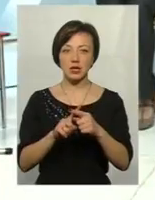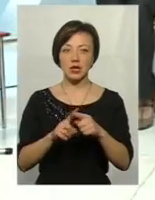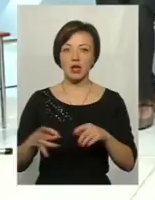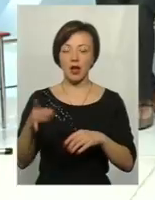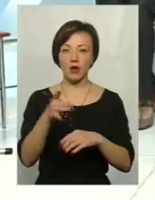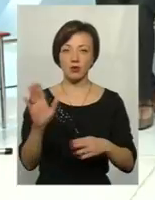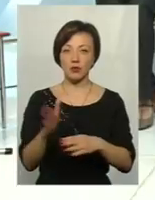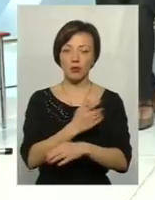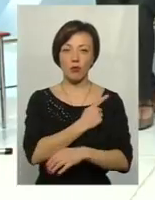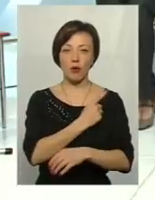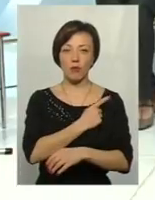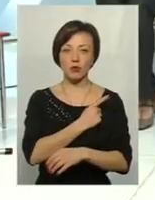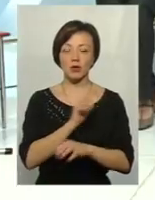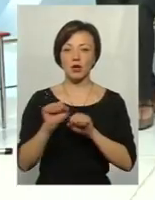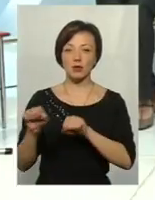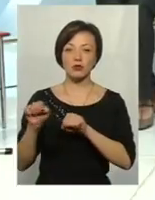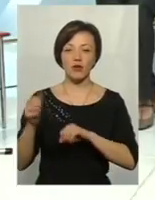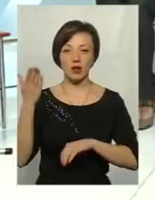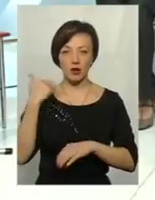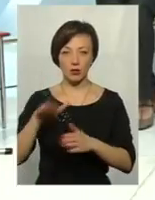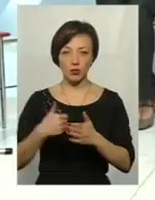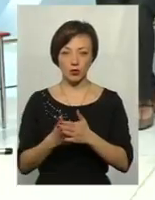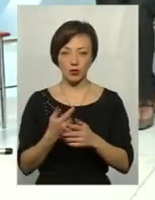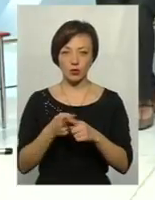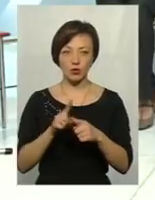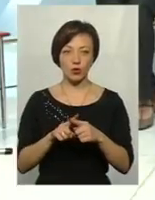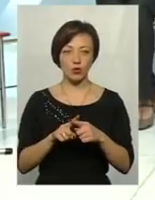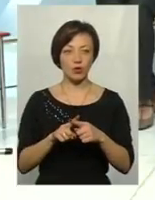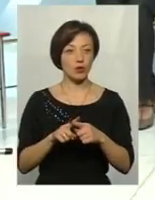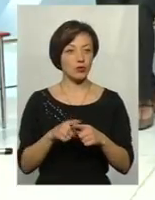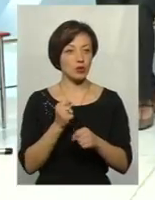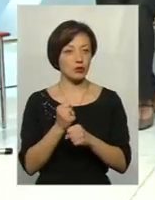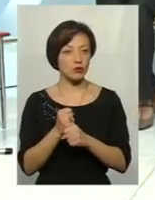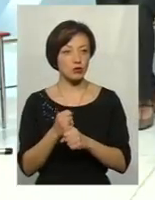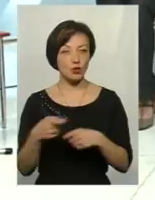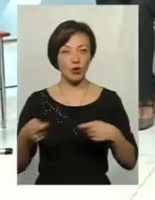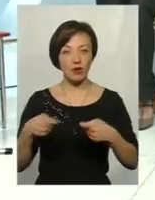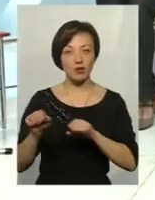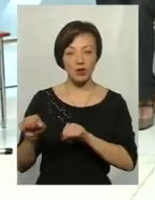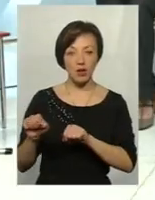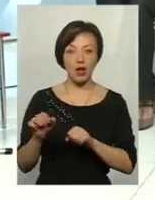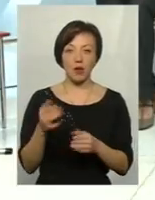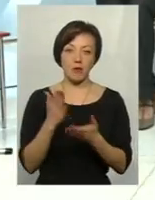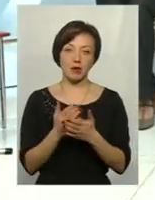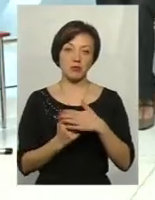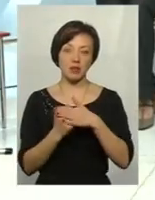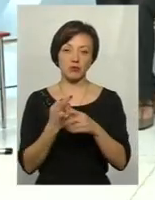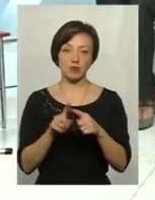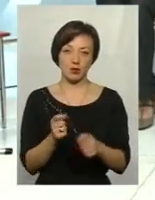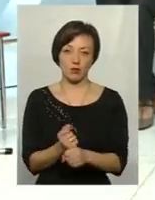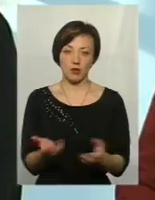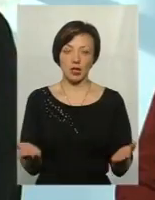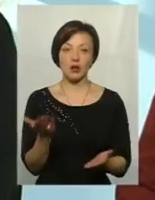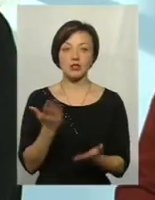блокпости, будуть далі кришувати, так як вони це успішно робили до цього часу, цю торгівлю, але просто вони будуть мати якусь підставу, щоб це робити.